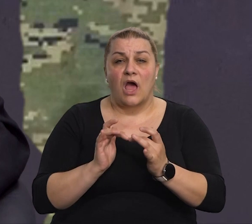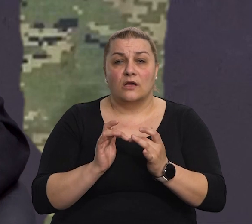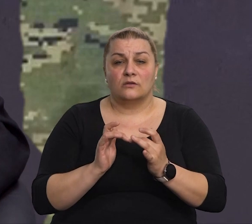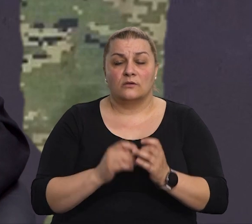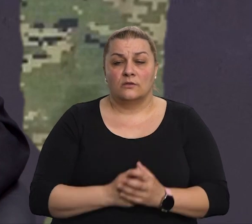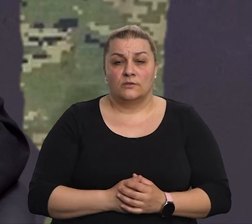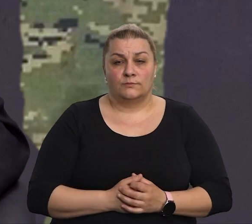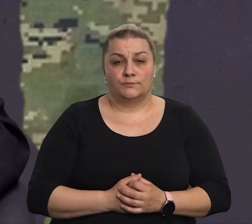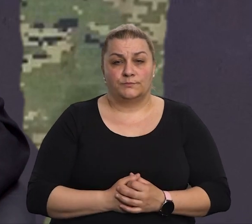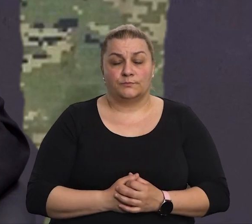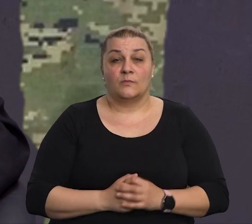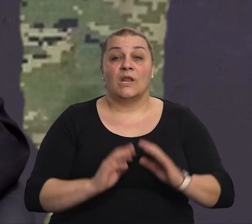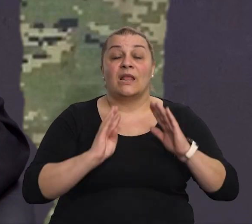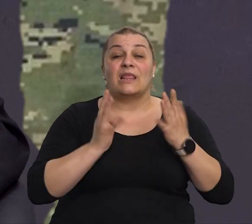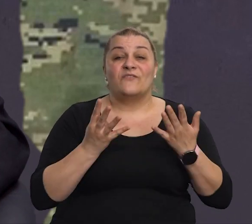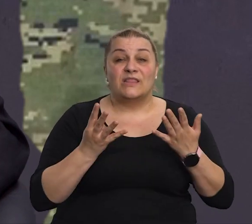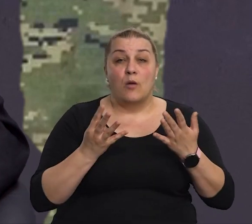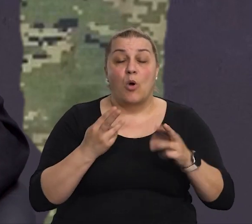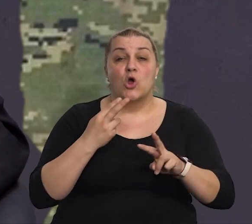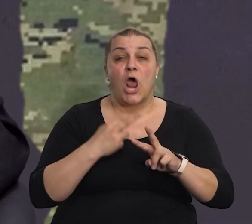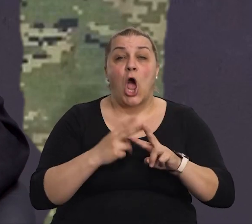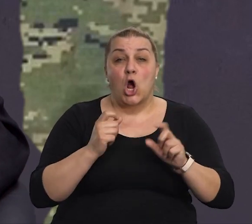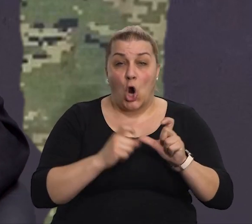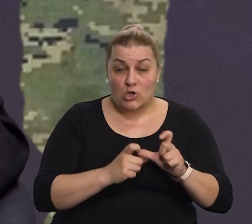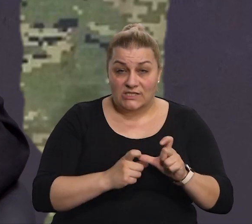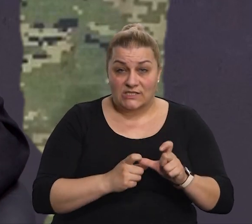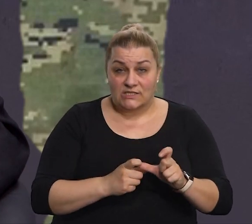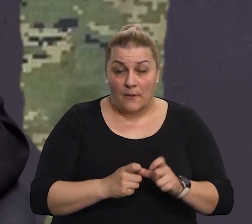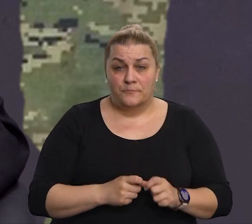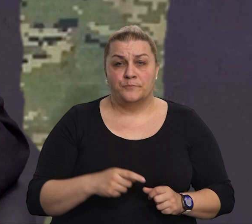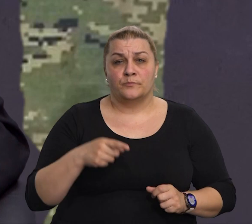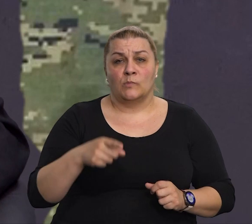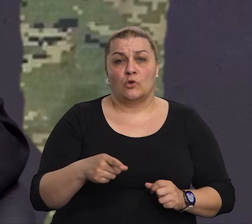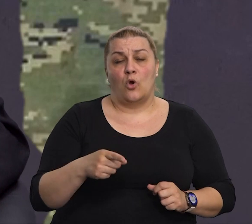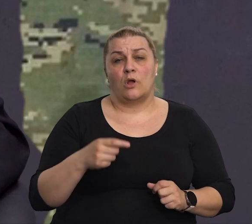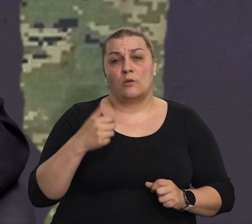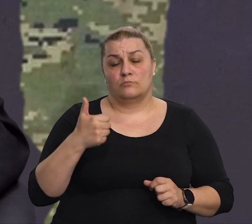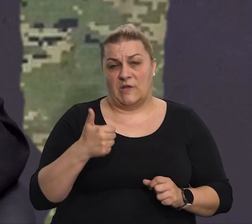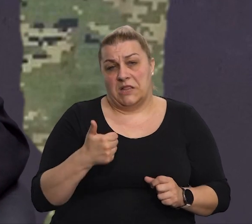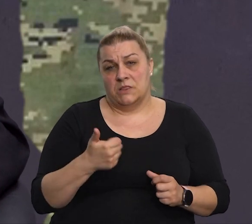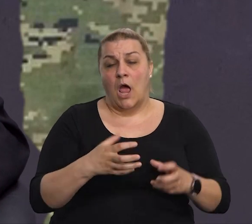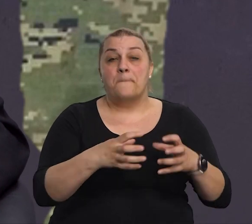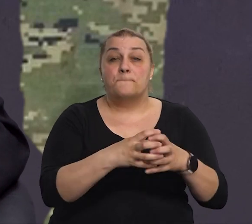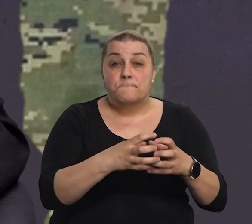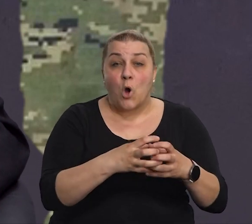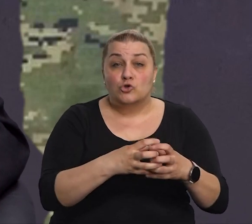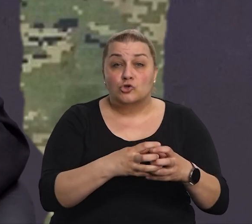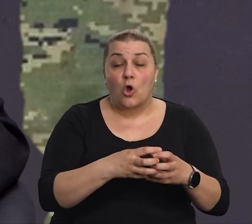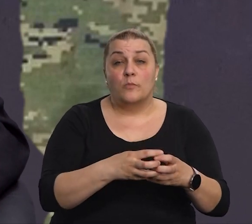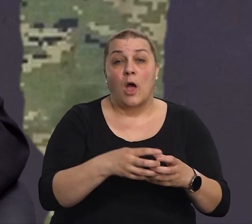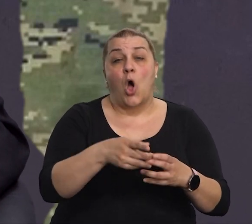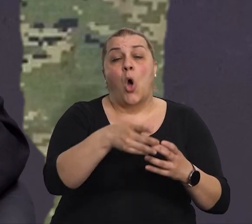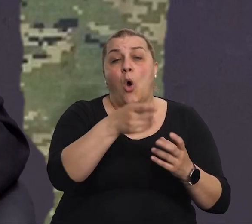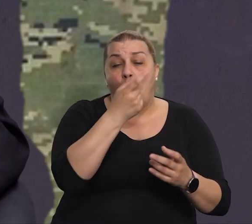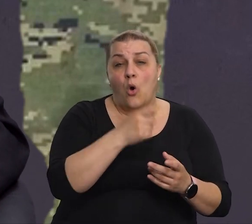devetom bojnog osa, to je jedna hrvatska posroba koja je, znači, od samih